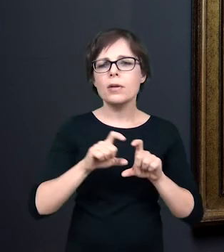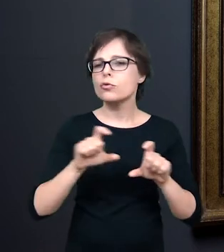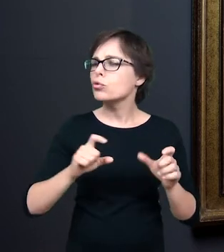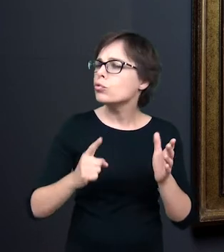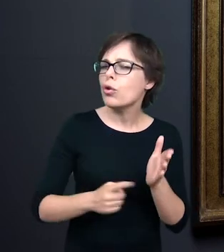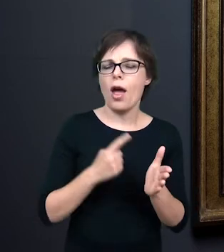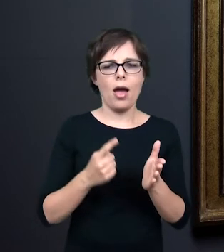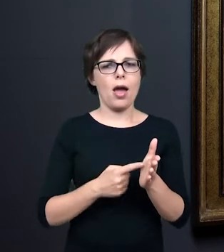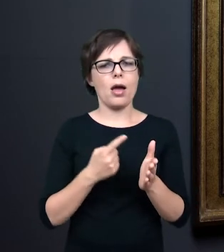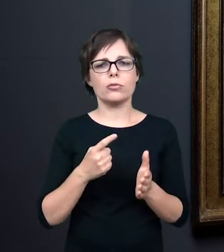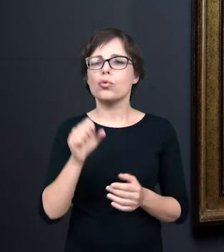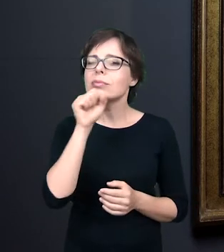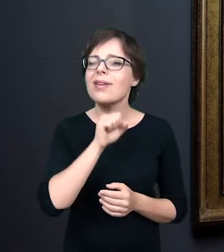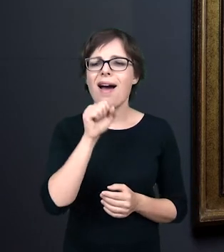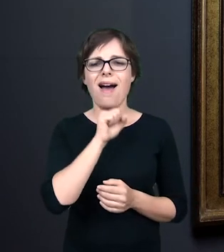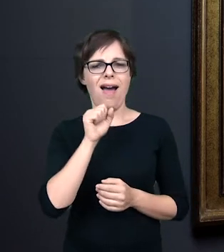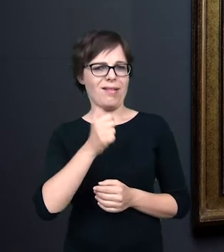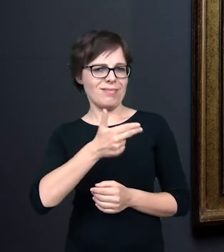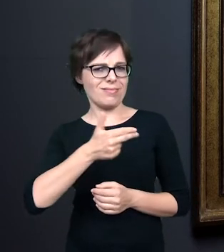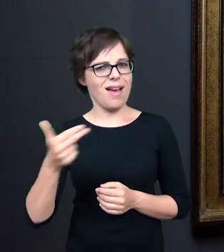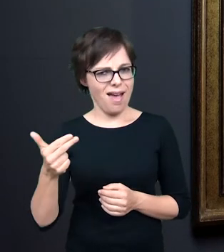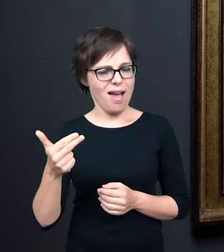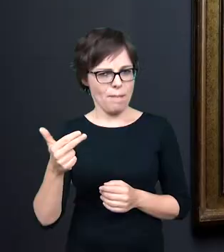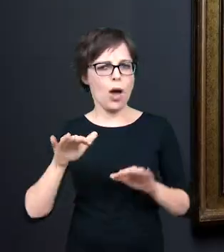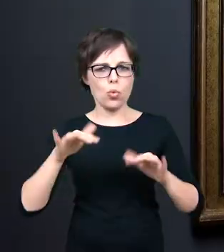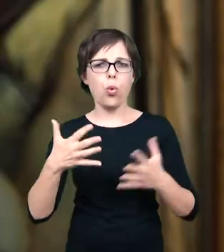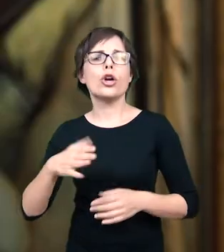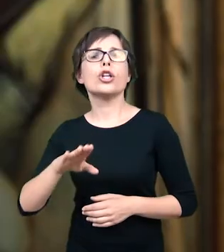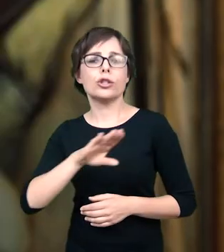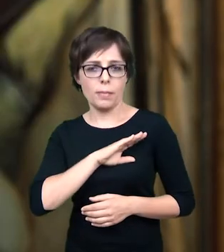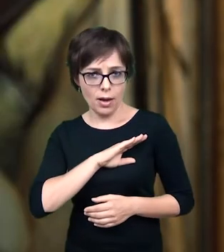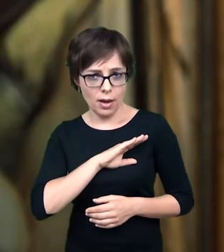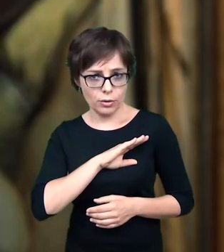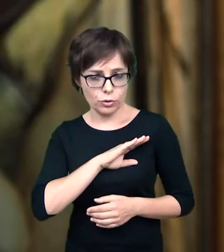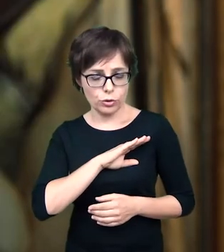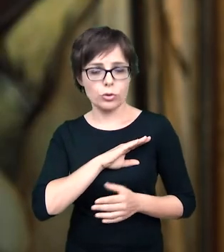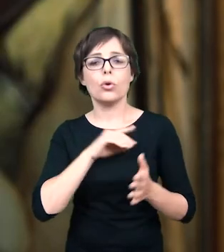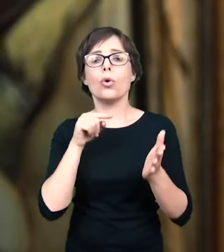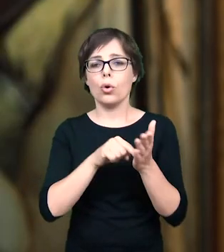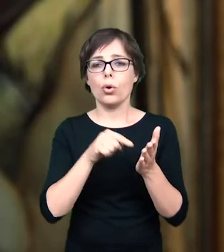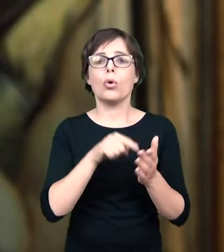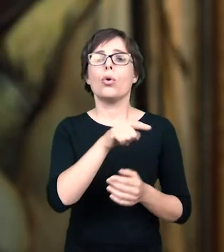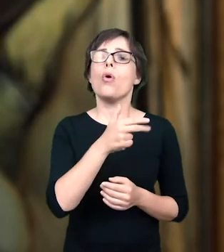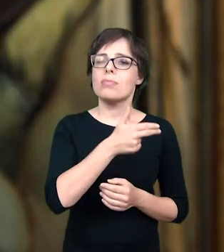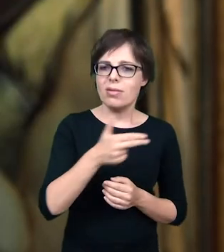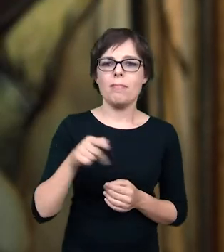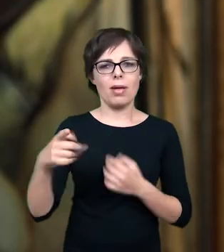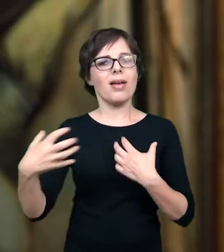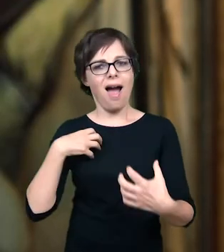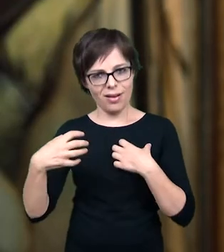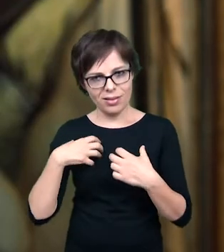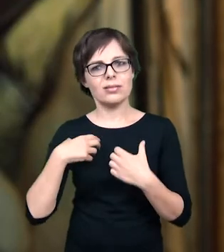właśnie stary temat ikonograficzny, jakim jest śmierć, podejmowany przez